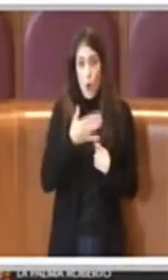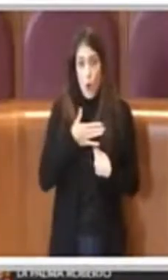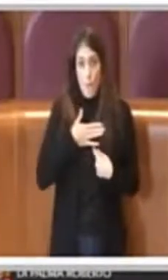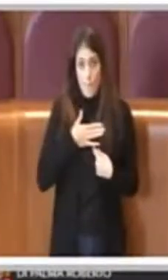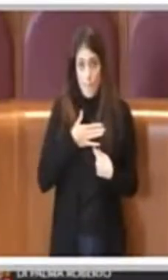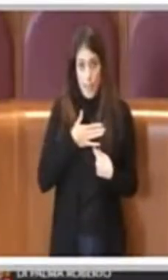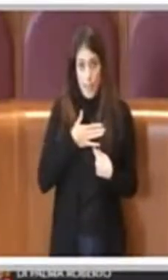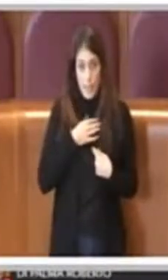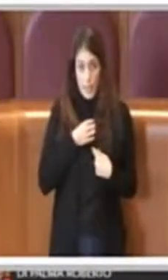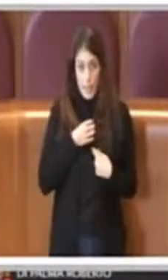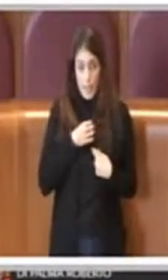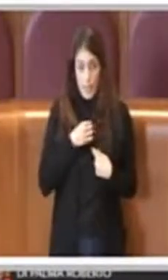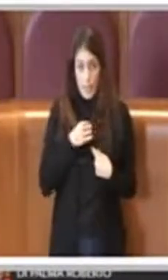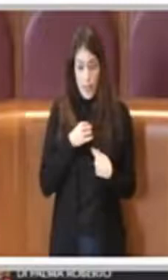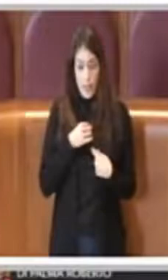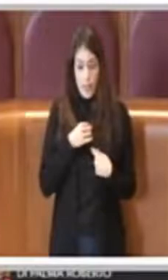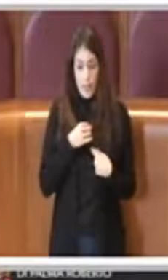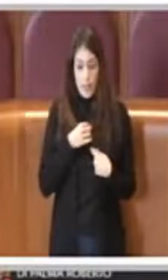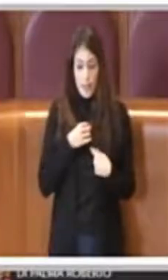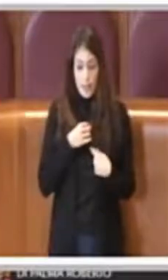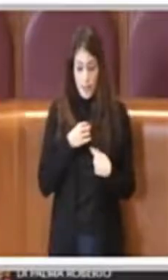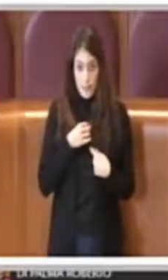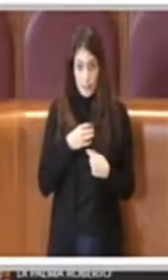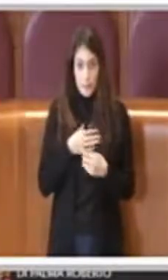prima che...